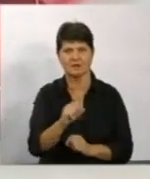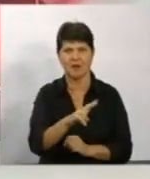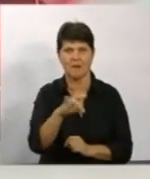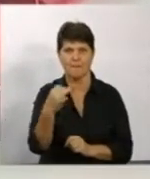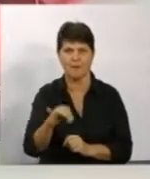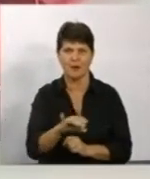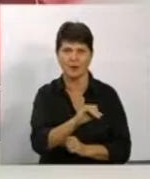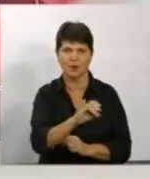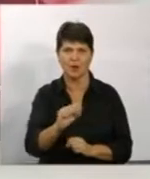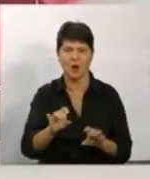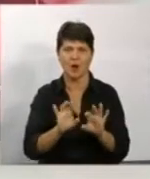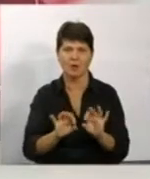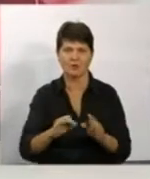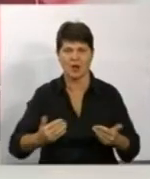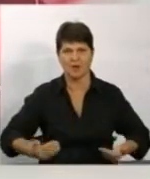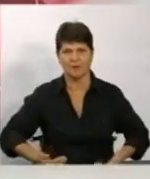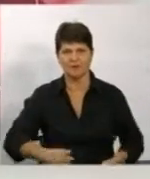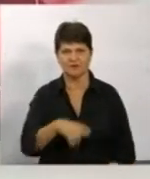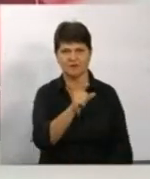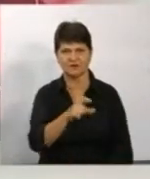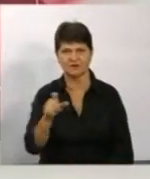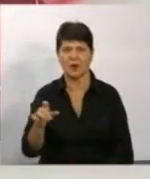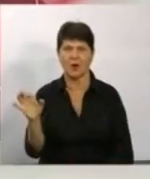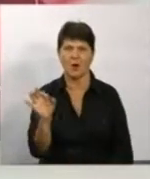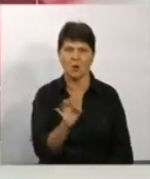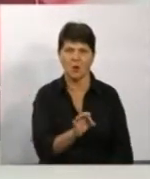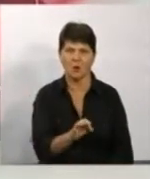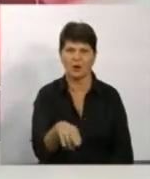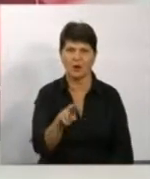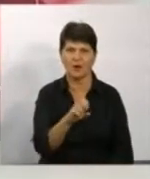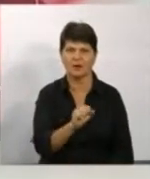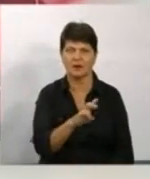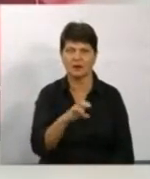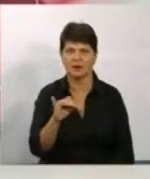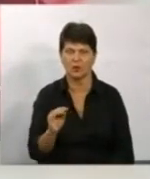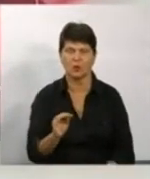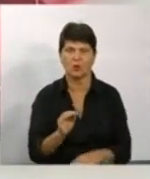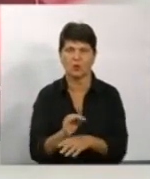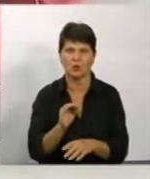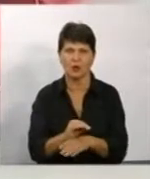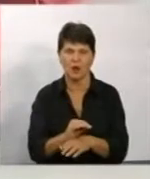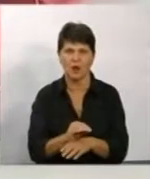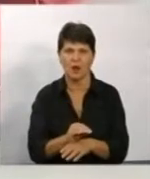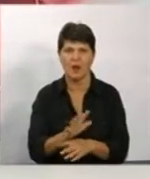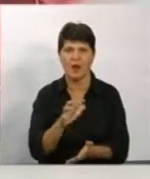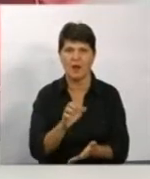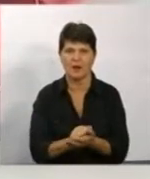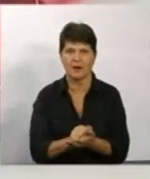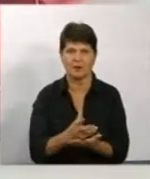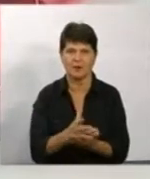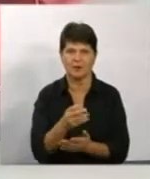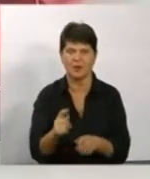це Суспільному розповіла місцева жителька Ольга Данилюк. Додає, питання орендної плати порушували ще в липні. Із